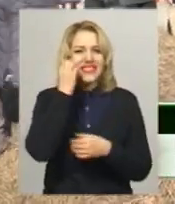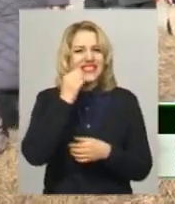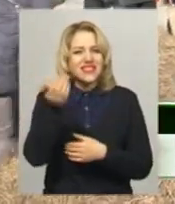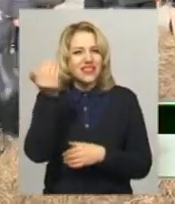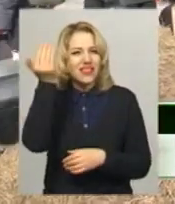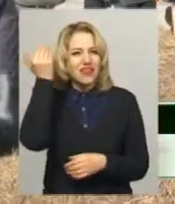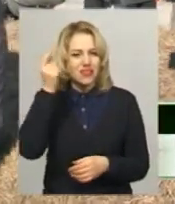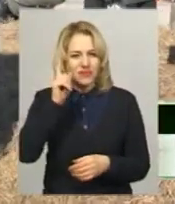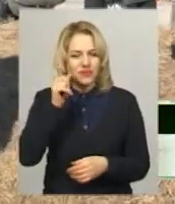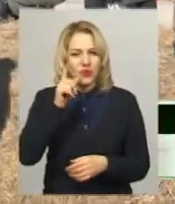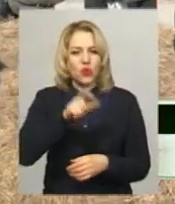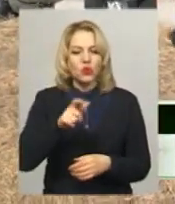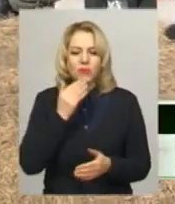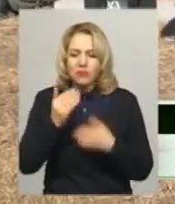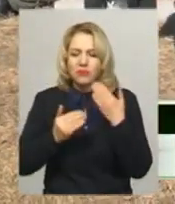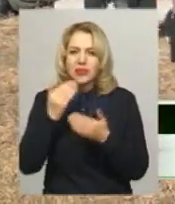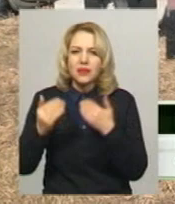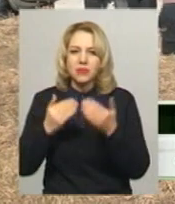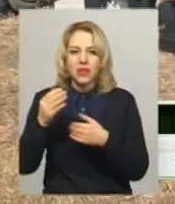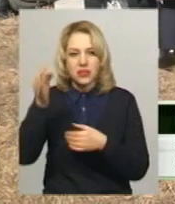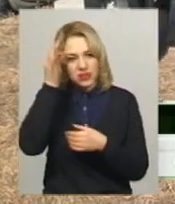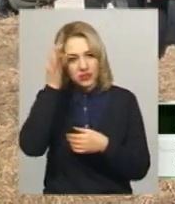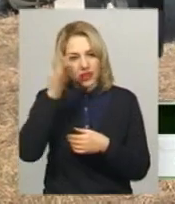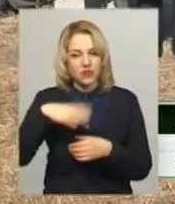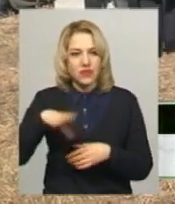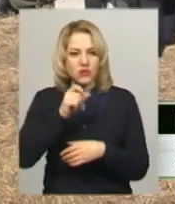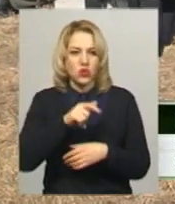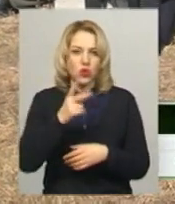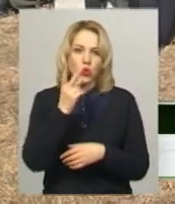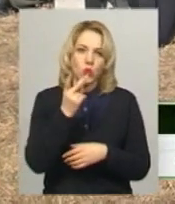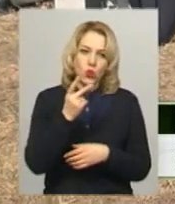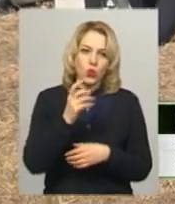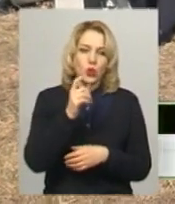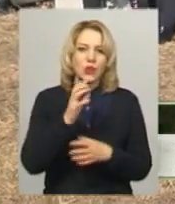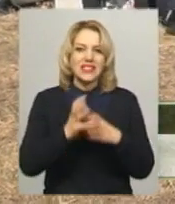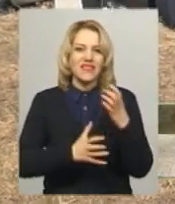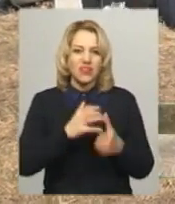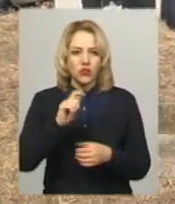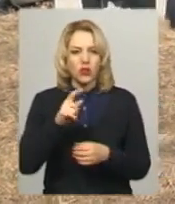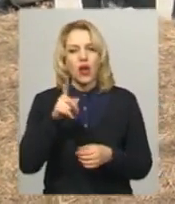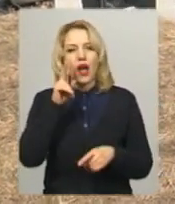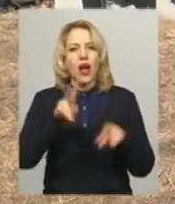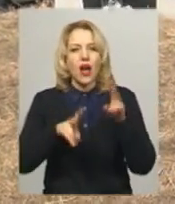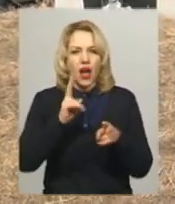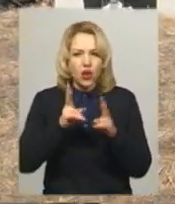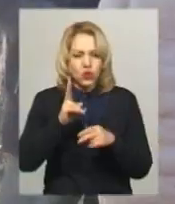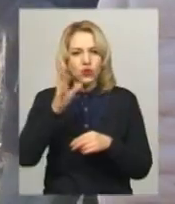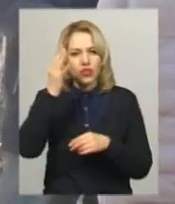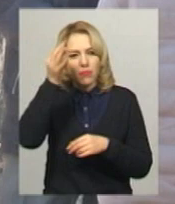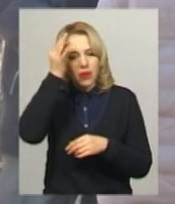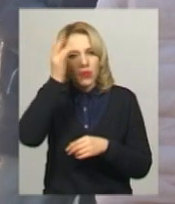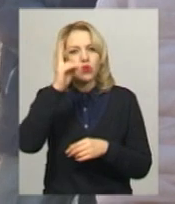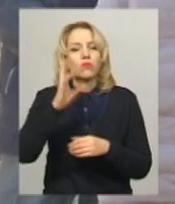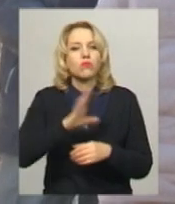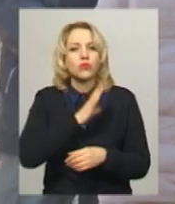питав їх, як вони, ну вони передусім згадували Другу світову війну, але хтось там деякі люди щось пам'ятали, що було 100 років тому».